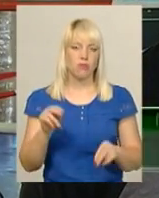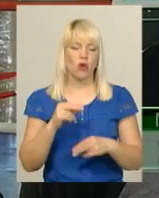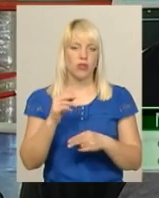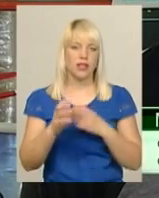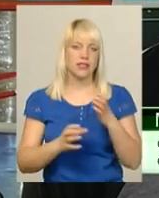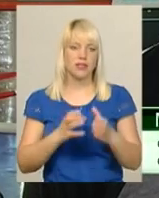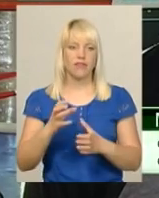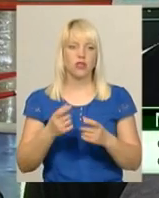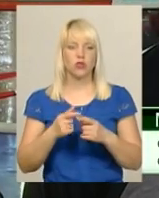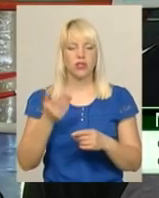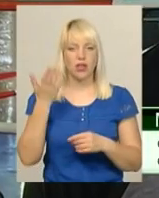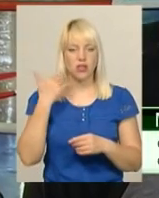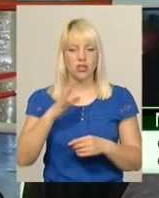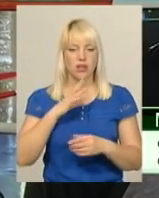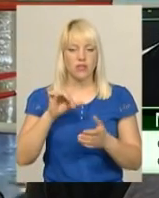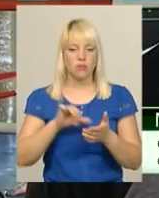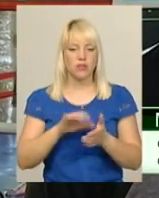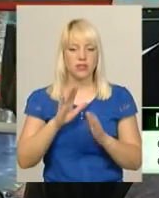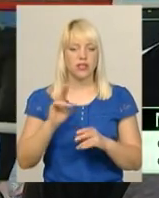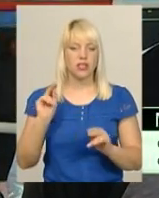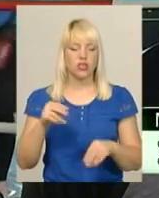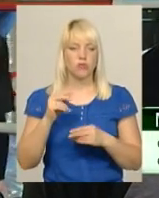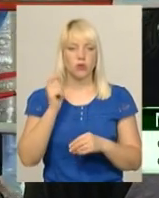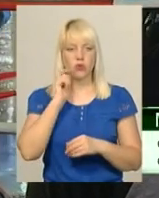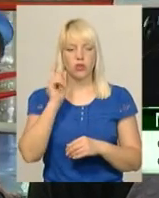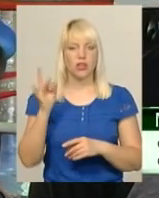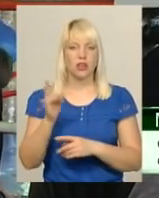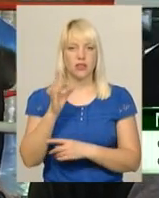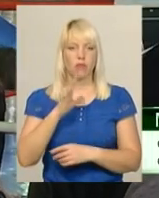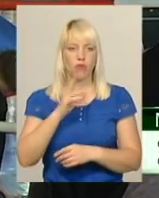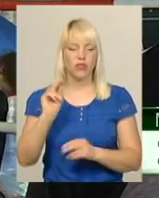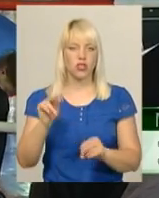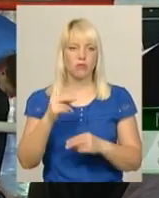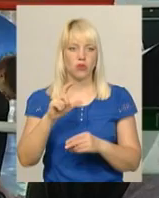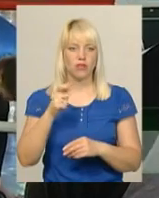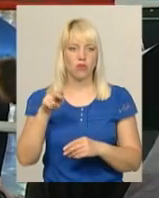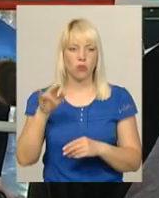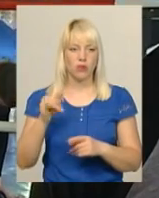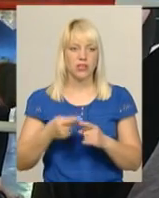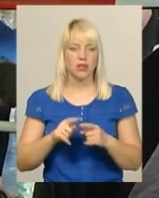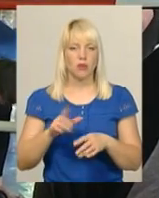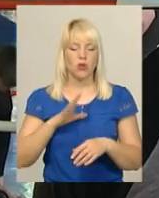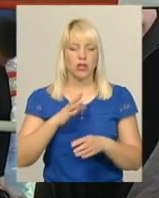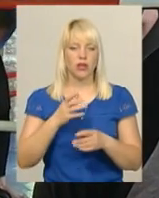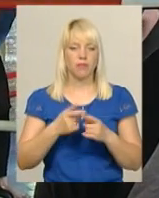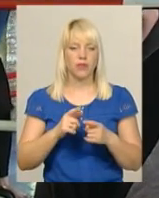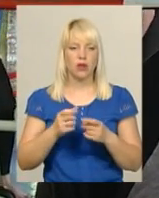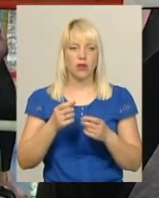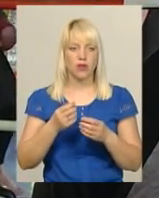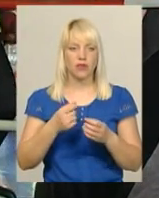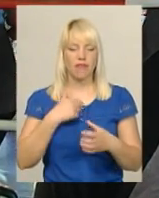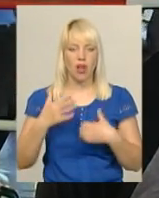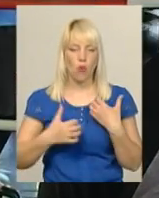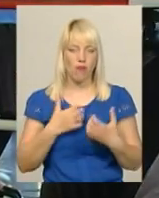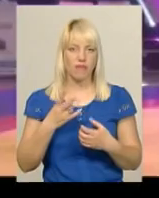раніше до того тільки виступав на чемпіонатах України і один раз був на чемпіонаті Європи. Я дуже хвилювався перед цим виступом, але дуже